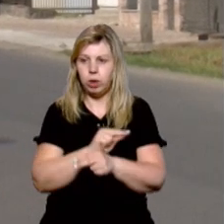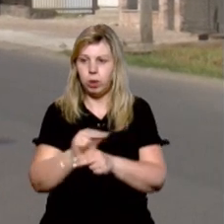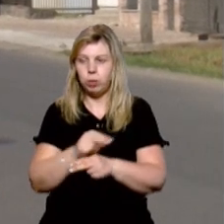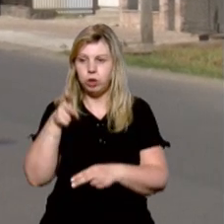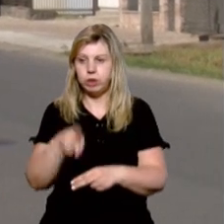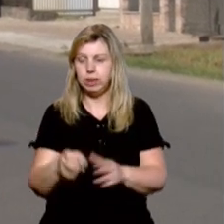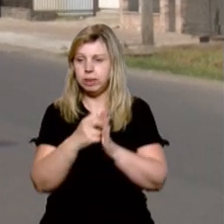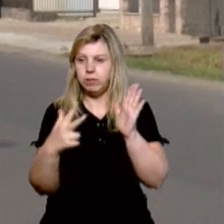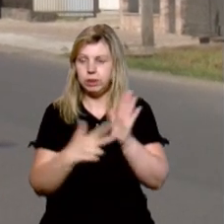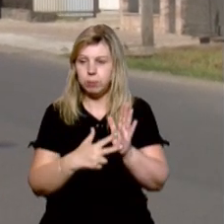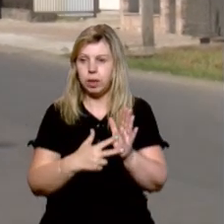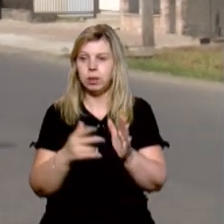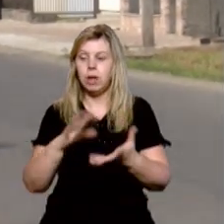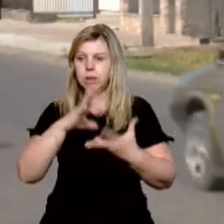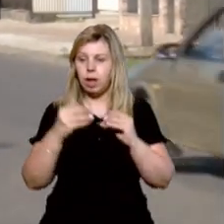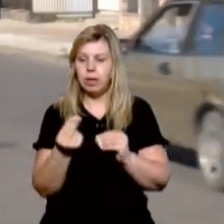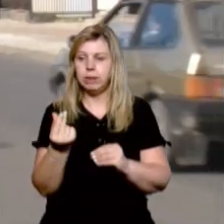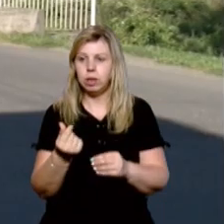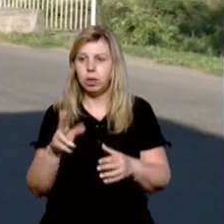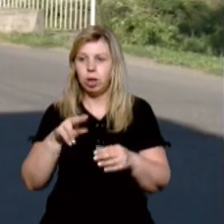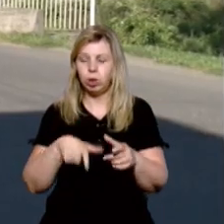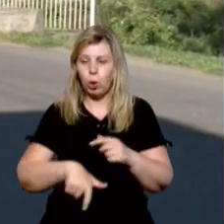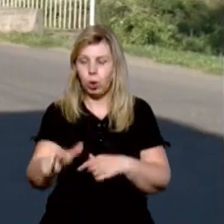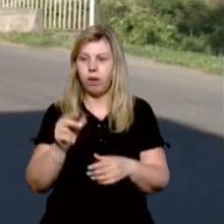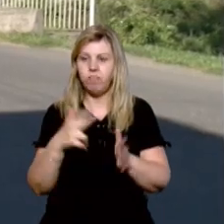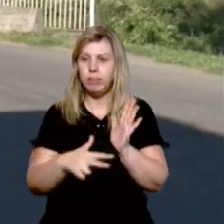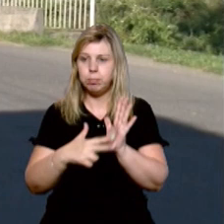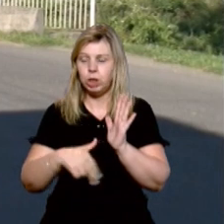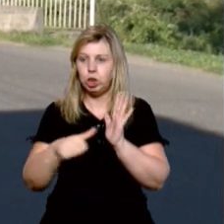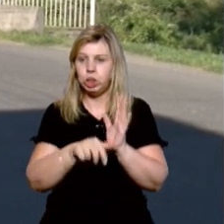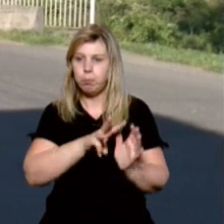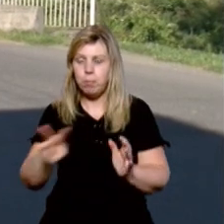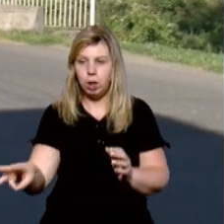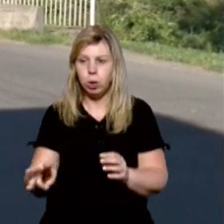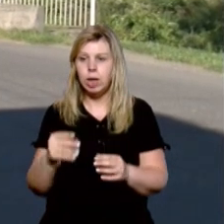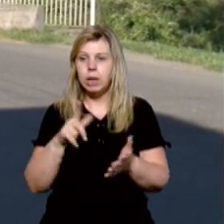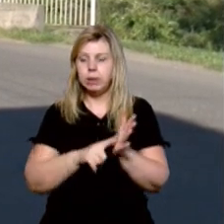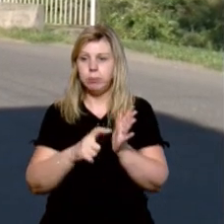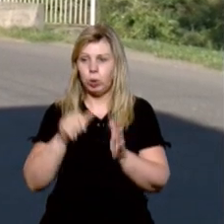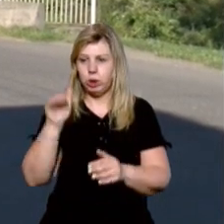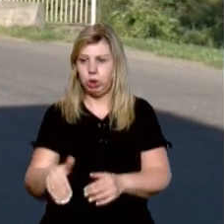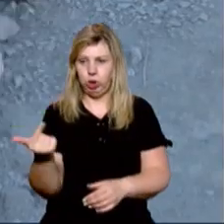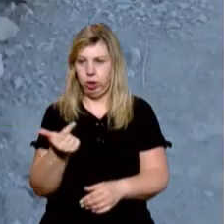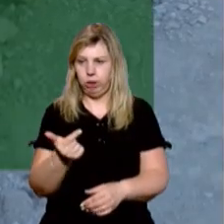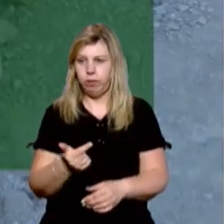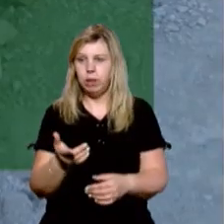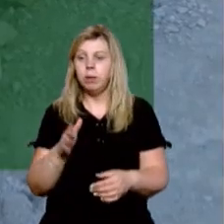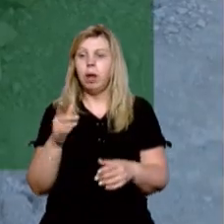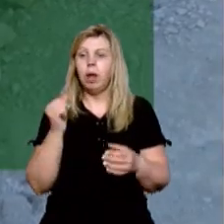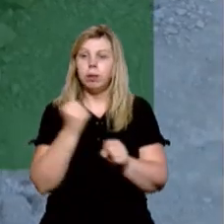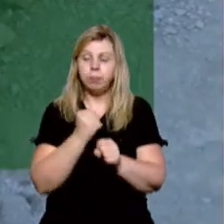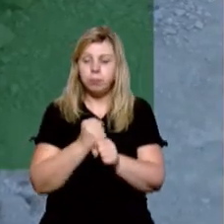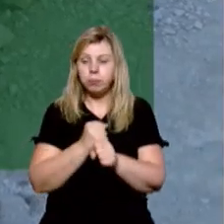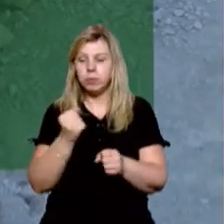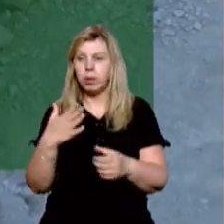у 2018-му. Загальна ціна договору – майже 86 мільйонів 700 тисяч гривень. Підрядник –